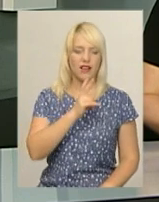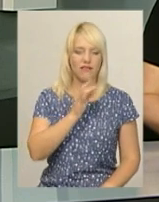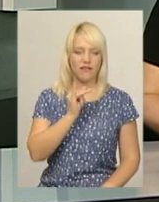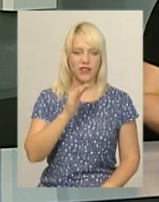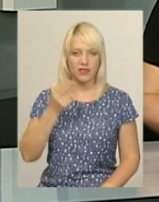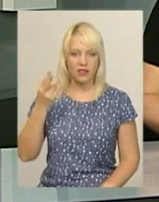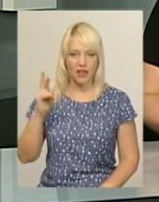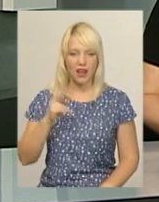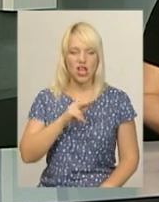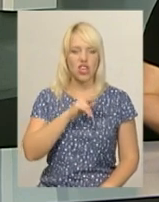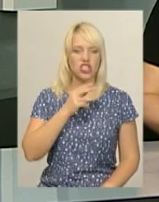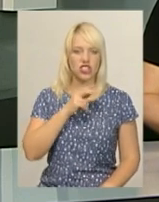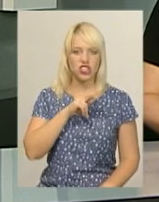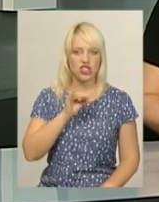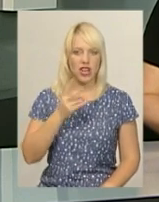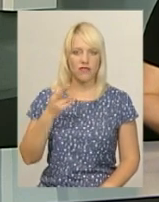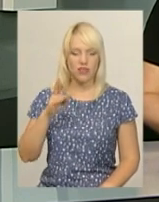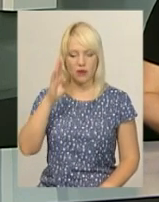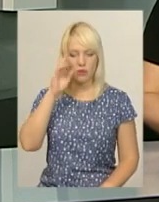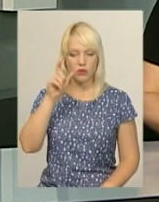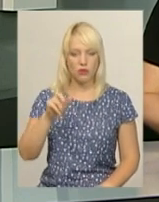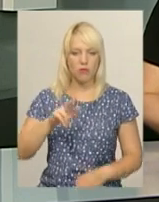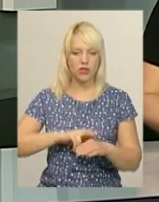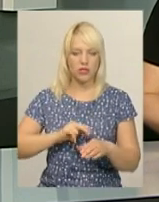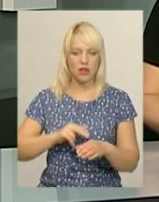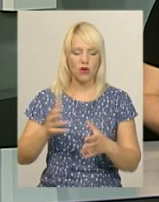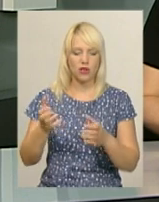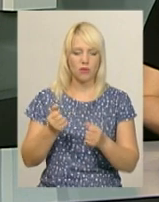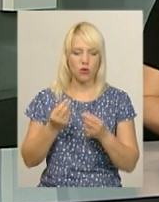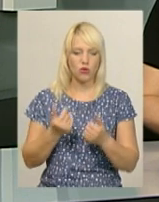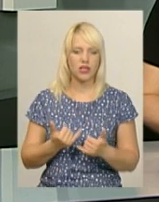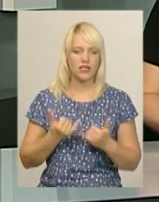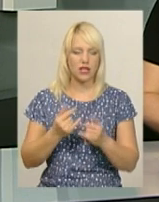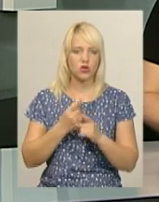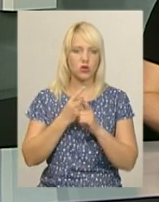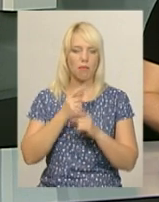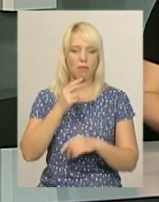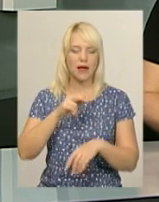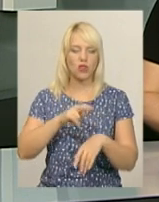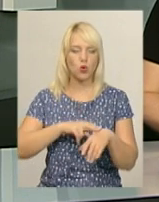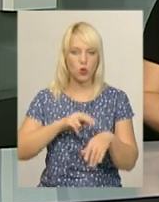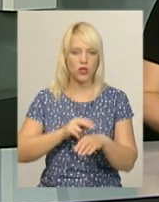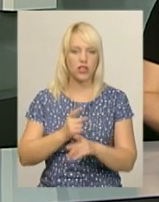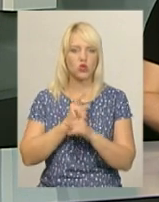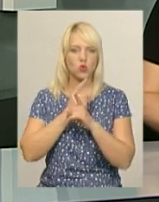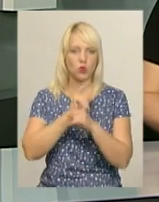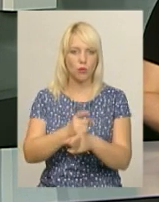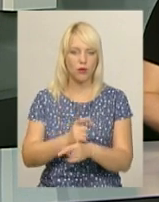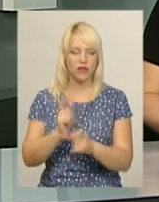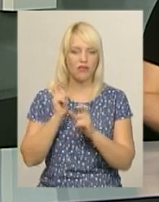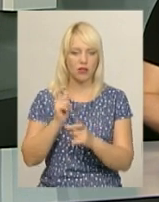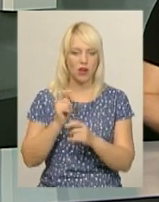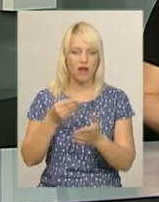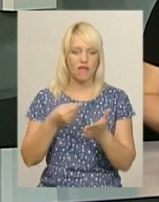року поліцейський отримував кошти від підприємців за патрульний супровід вантажівок. Вартість безперешкодного перевезення однієї